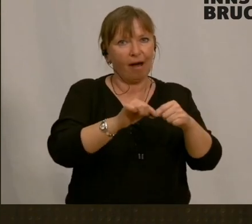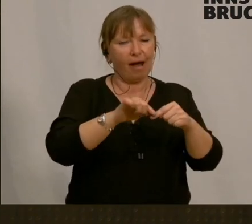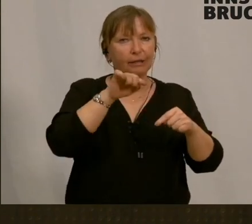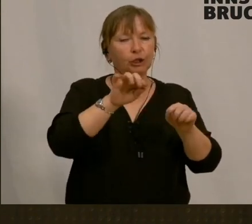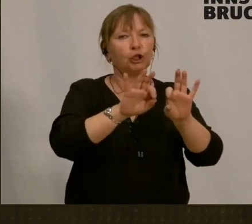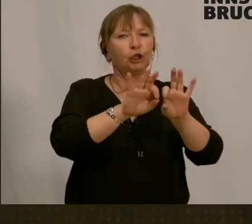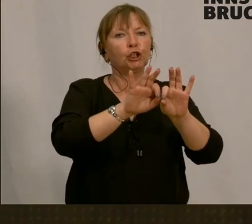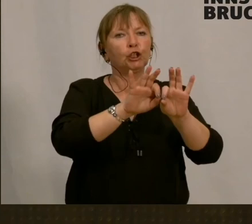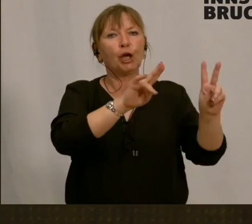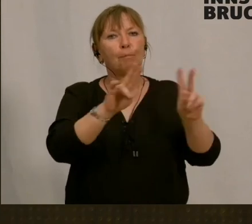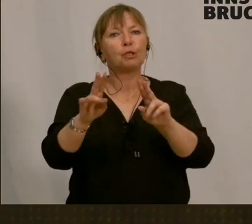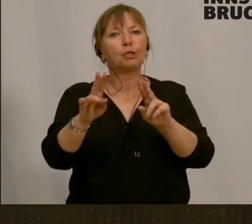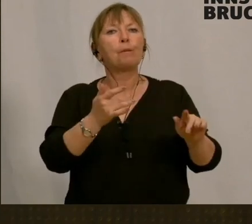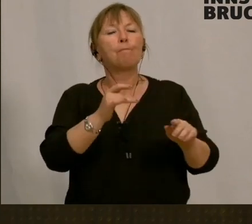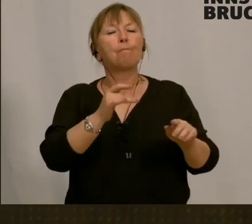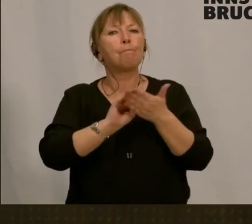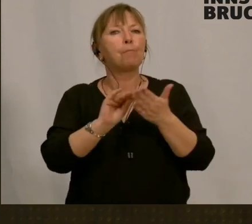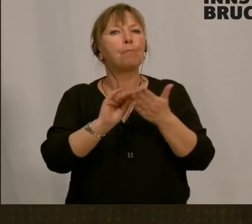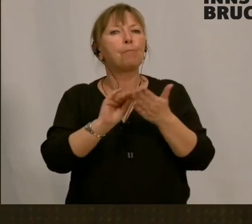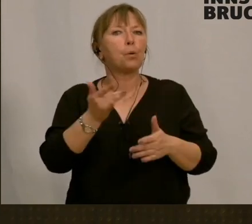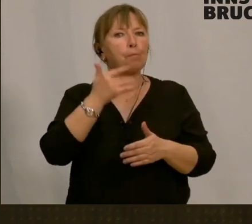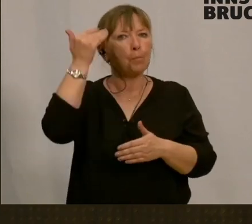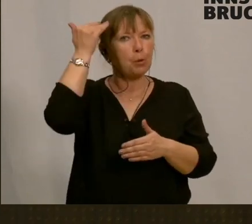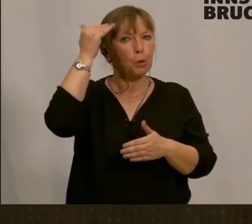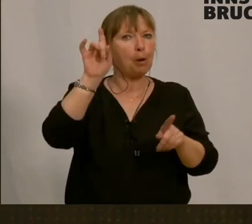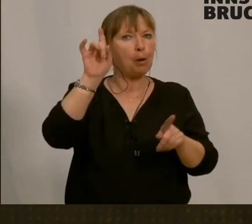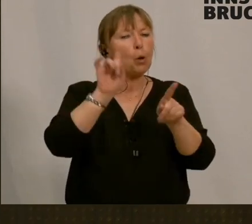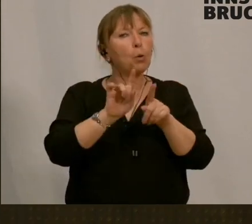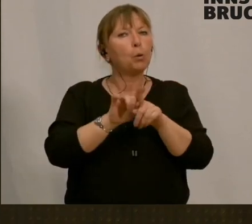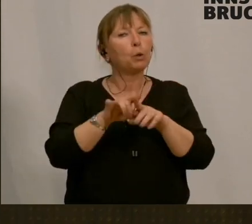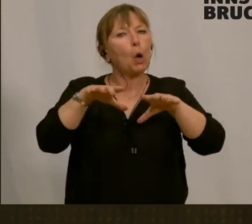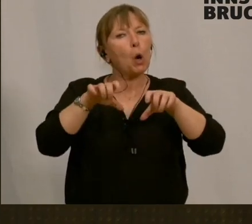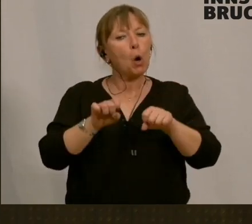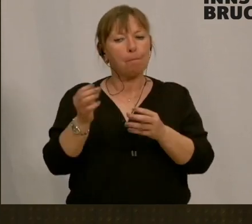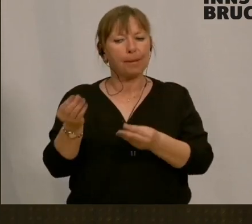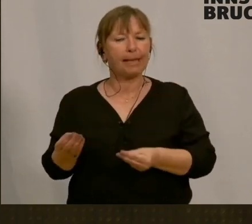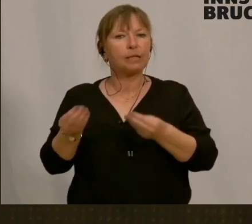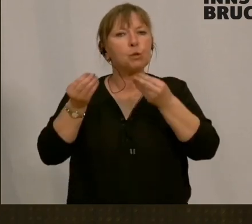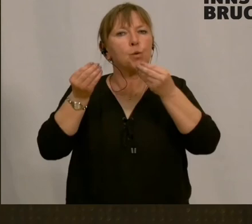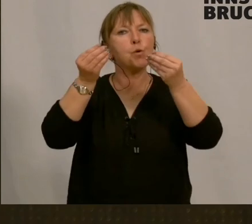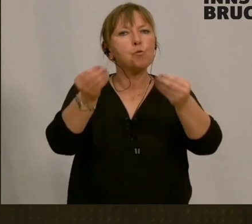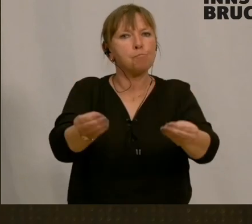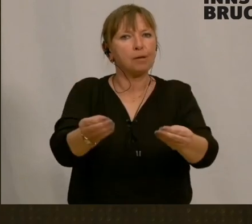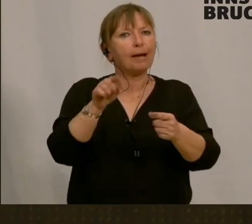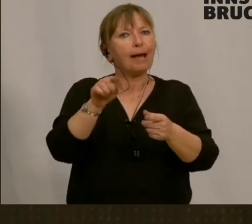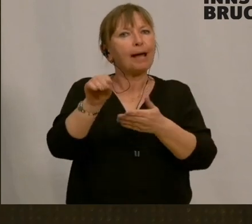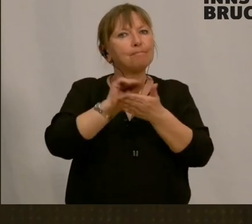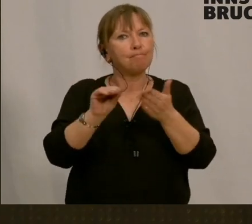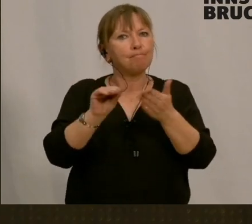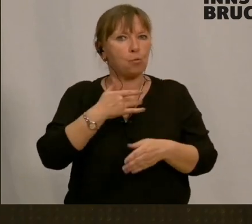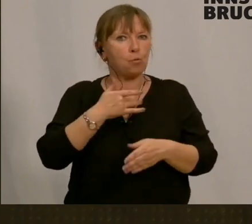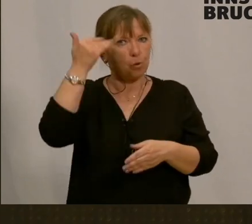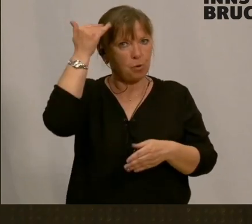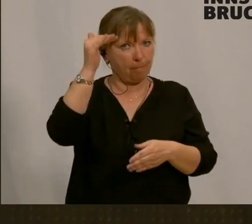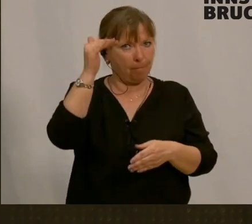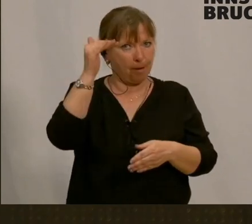Büro des Bürgermeisters, sowie die Übertragung von Kompetenzen an das Büro des Bürgermeisters, welche dem